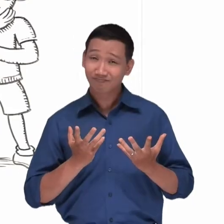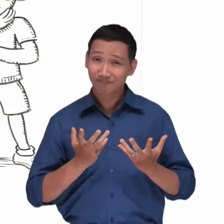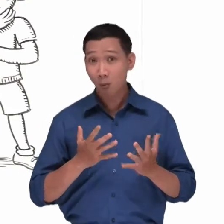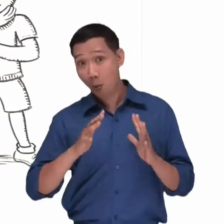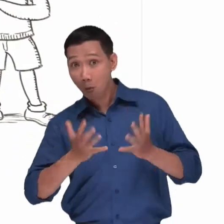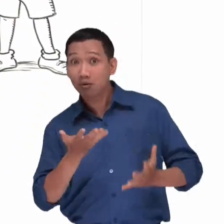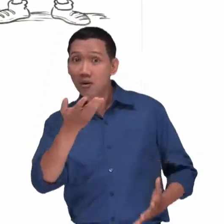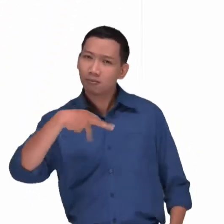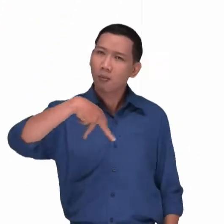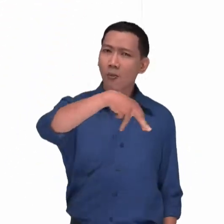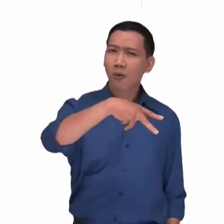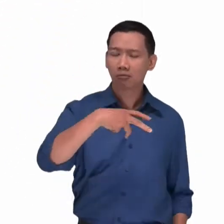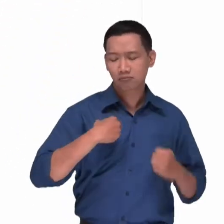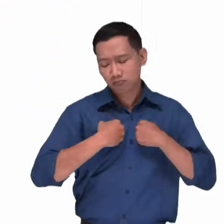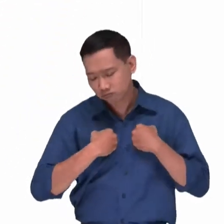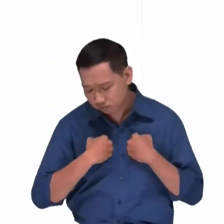về điều bạn muốn nói